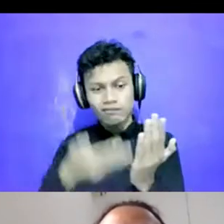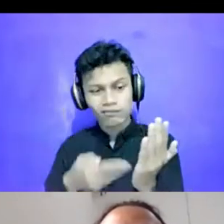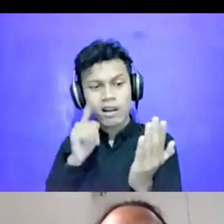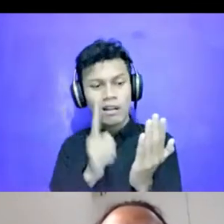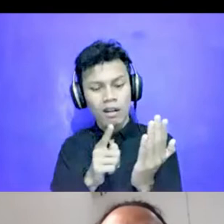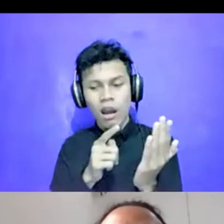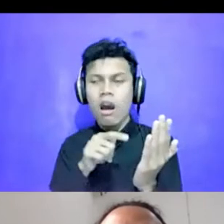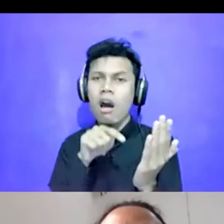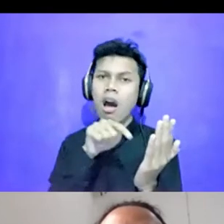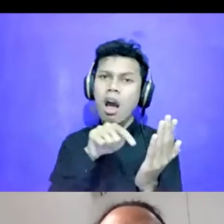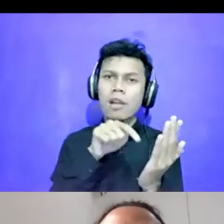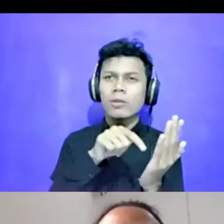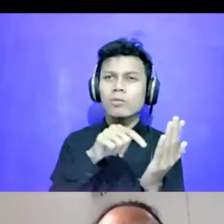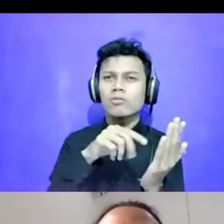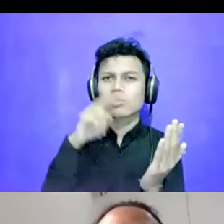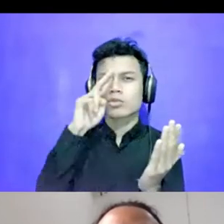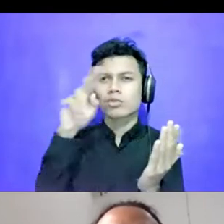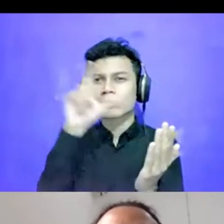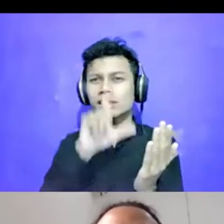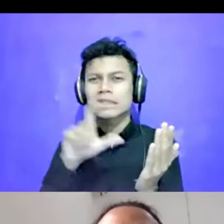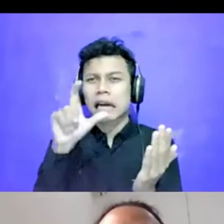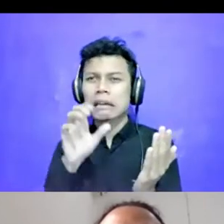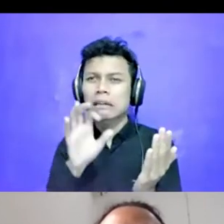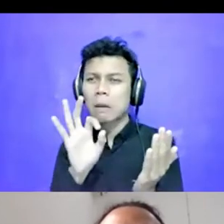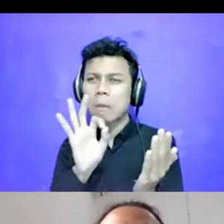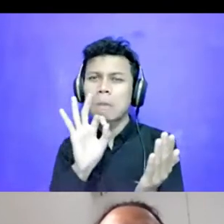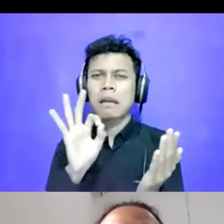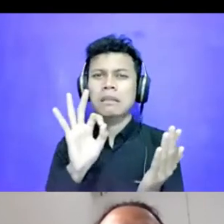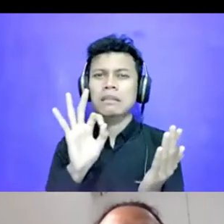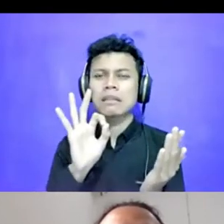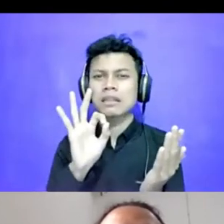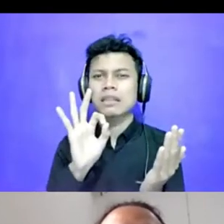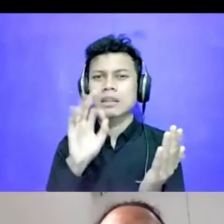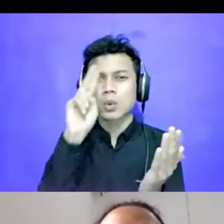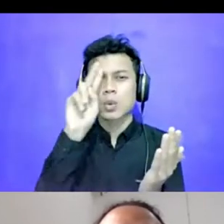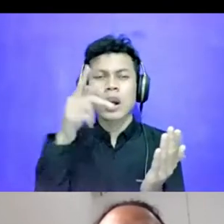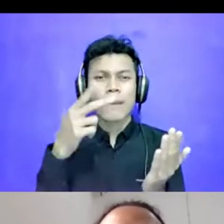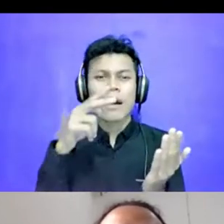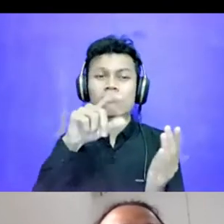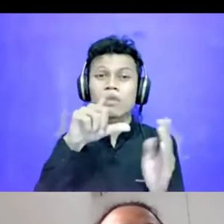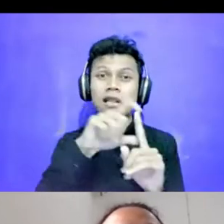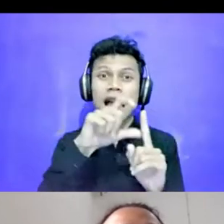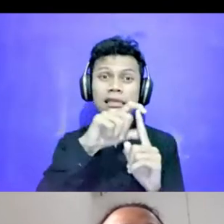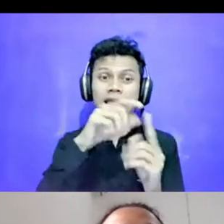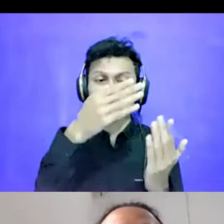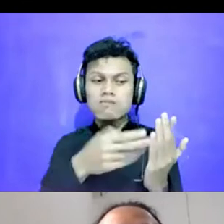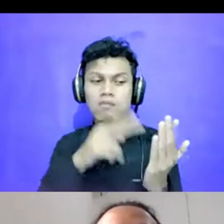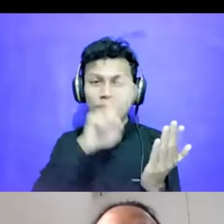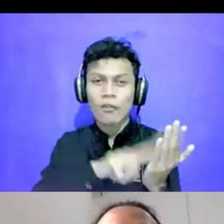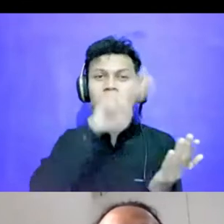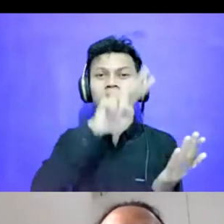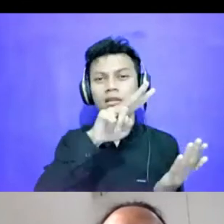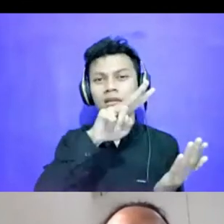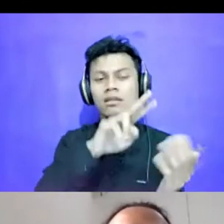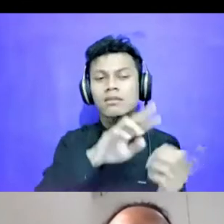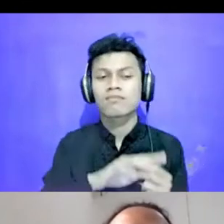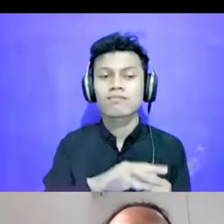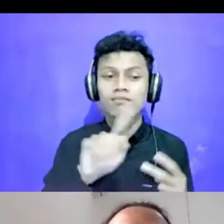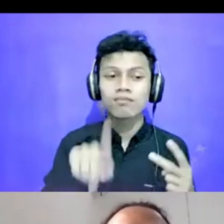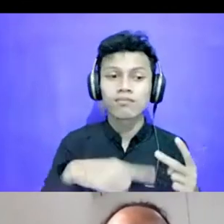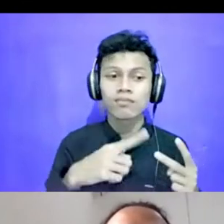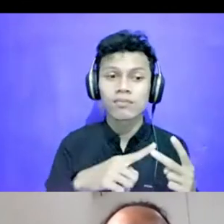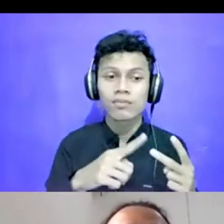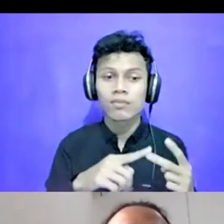Untuk Mencari Angle Yang Tepat Untuk Memverifikasi Datanya Yang Kedua Adalah